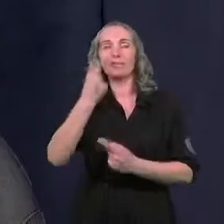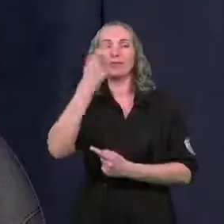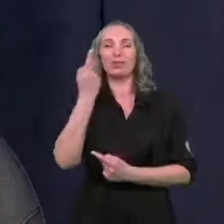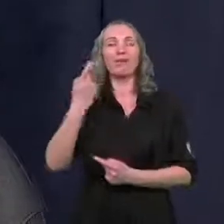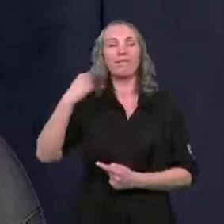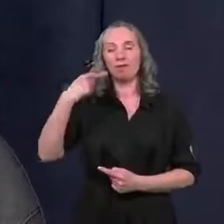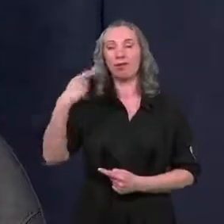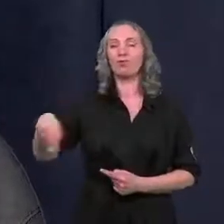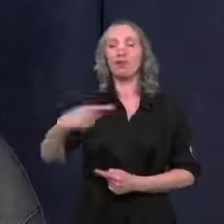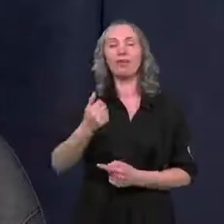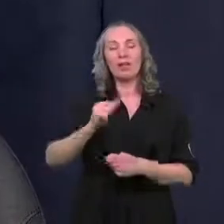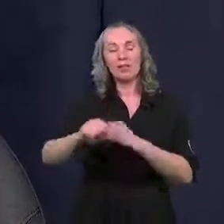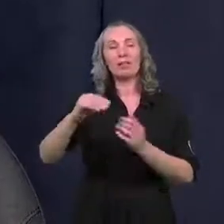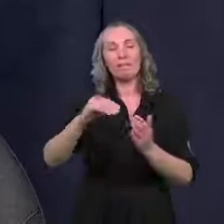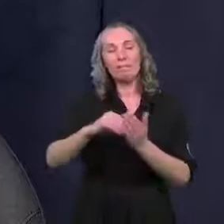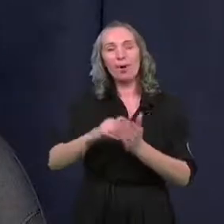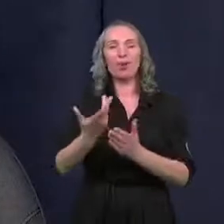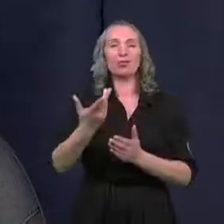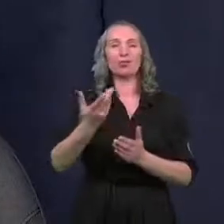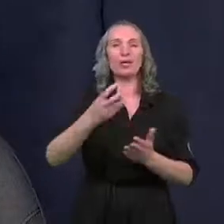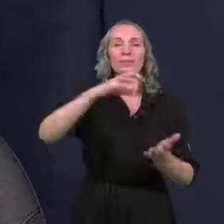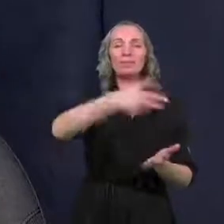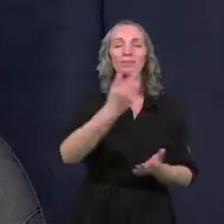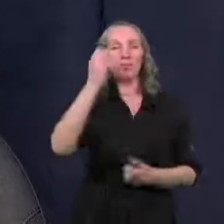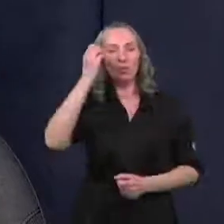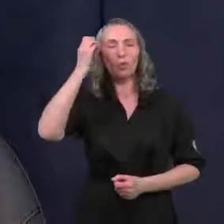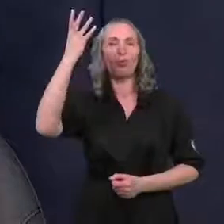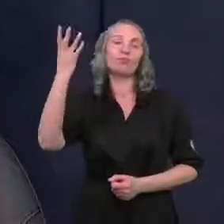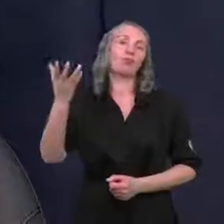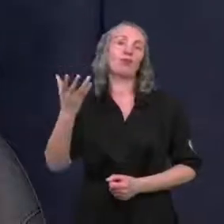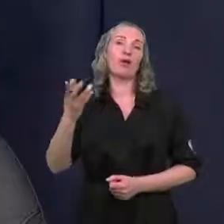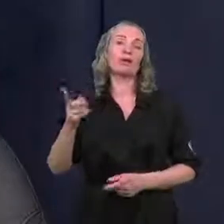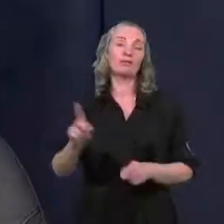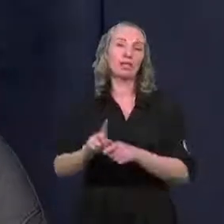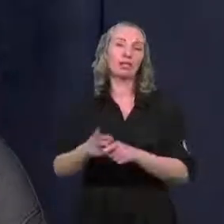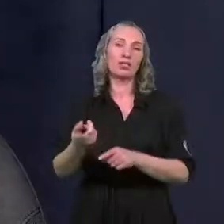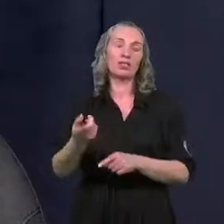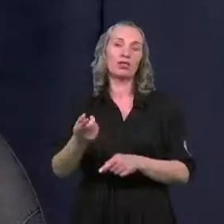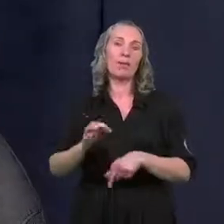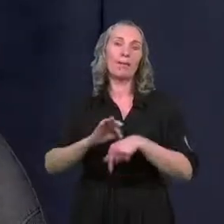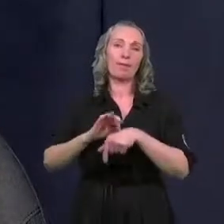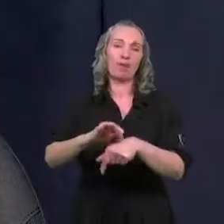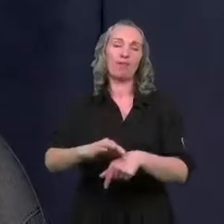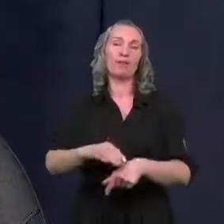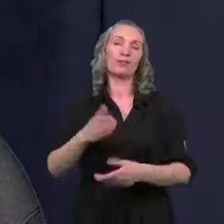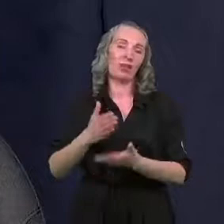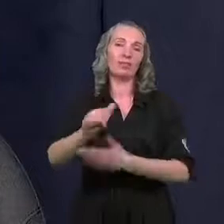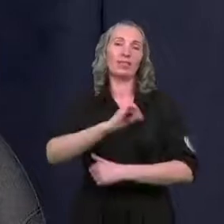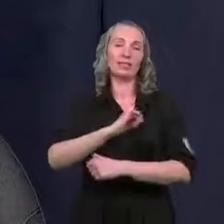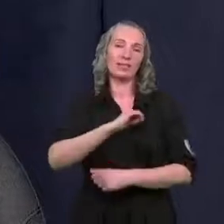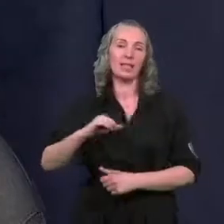Włocławkowi potrzebna jest kolejna instytucja kultury, też prowadzona przez samorząd